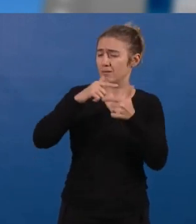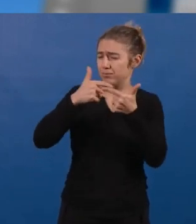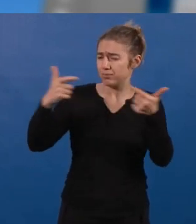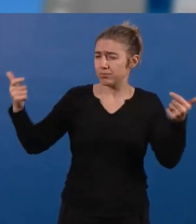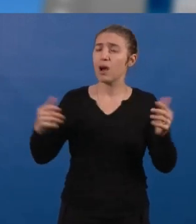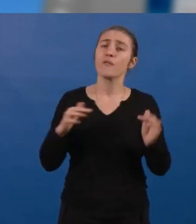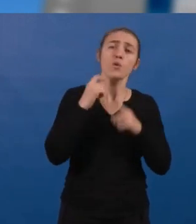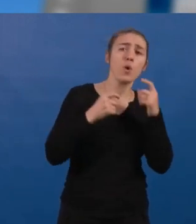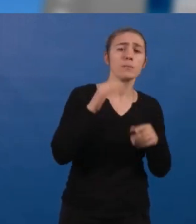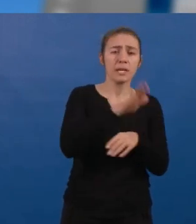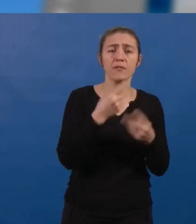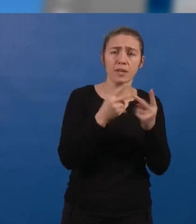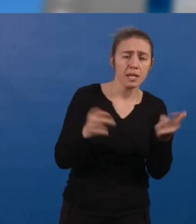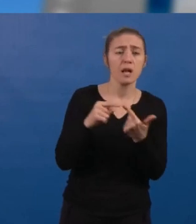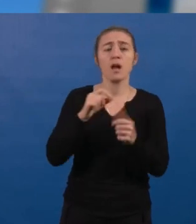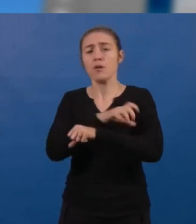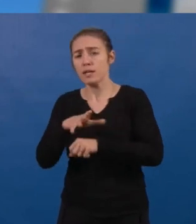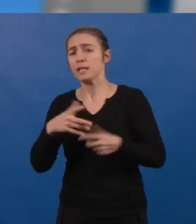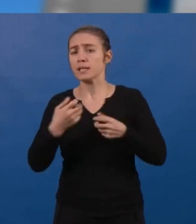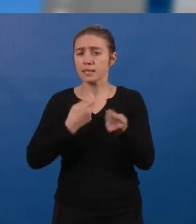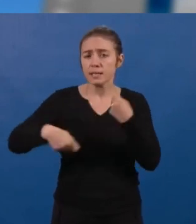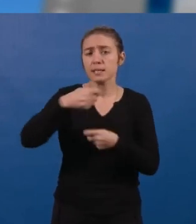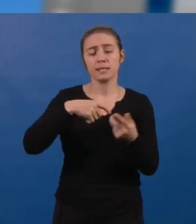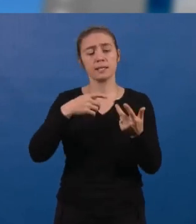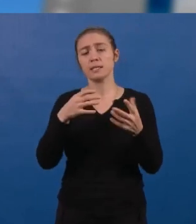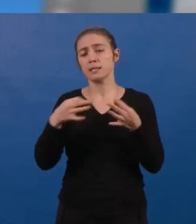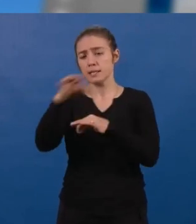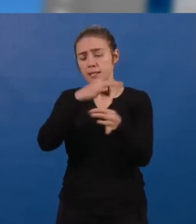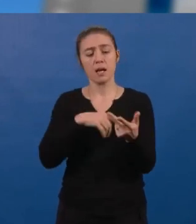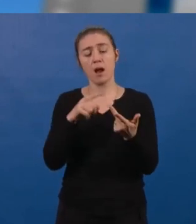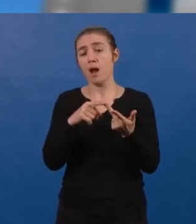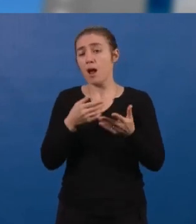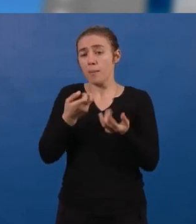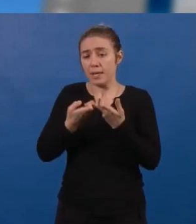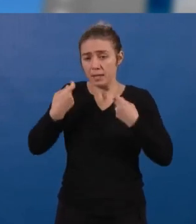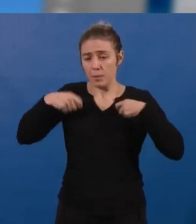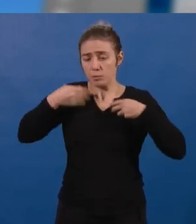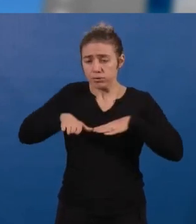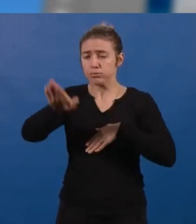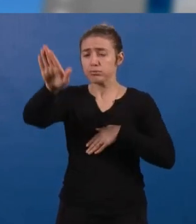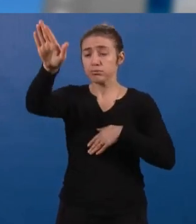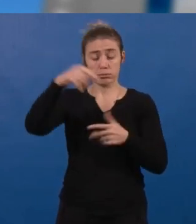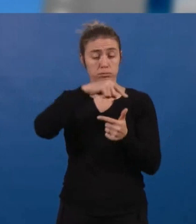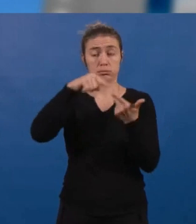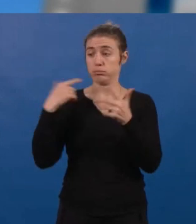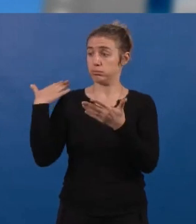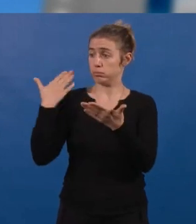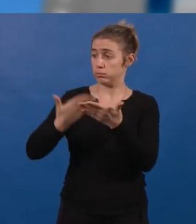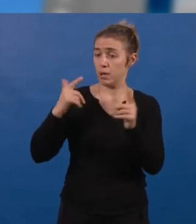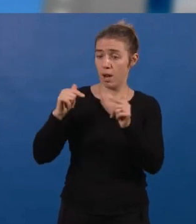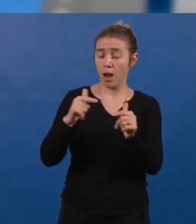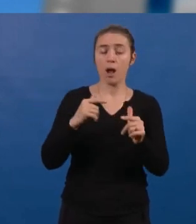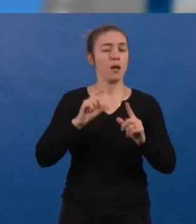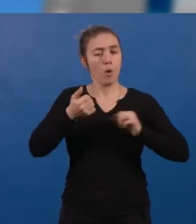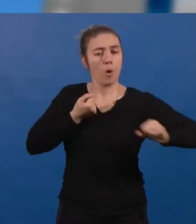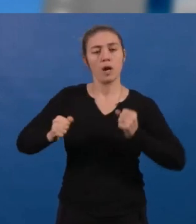comme les violences urbaines, la pandémie et la situation inflationniste que nous connaissons aujourd'hui exigent des moyens nouveaux et des